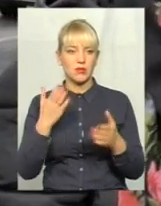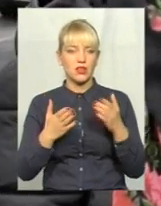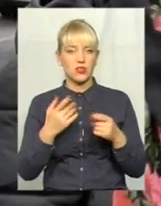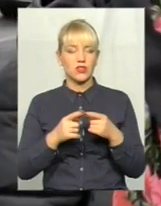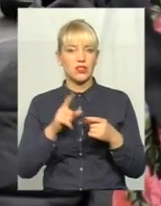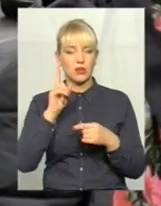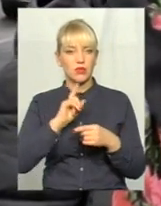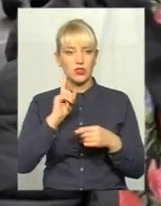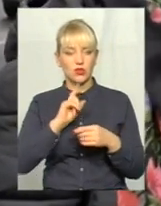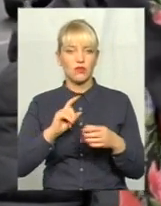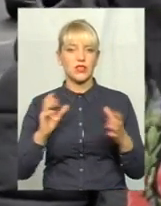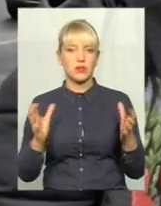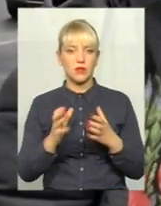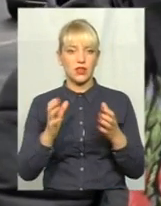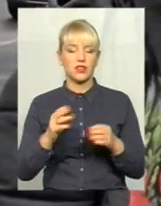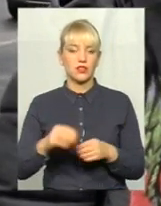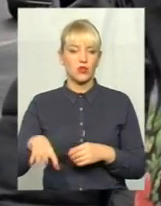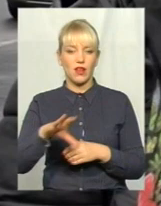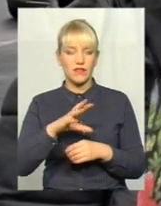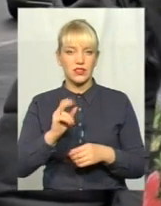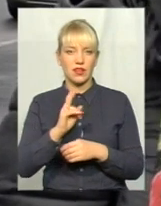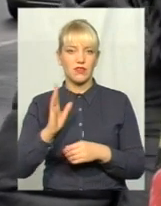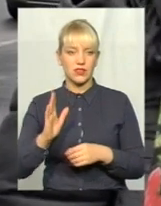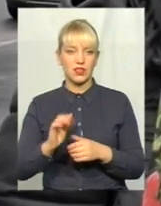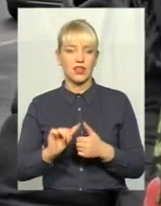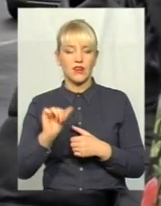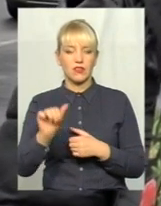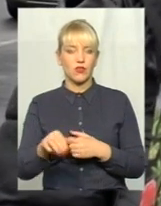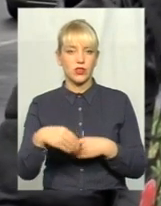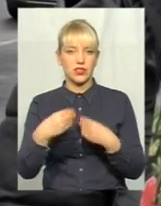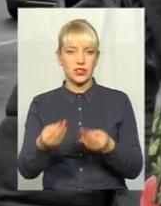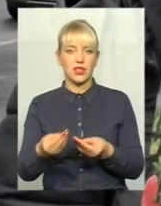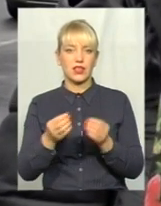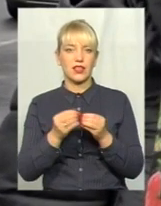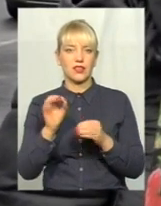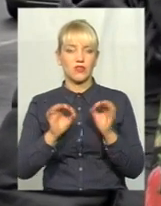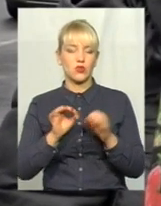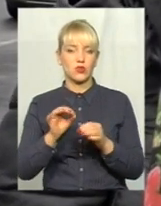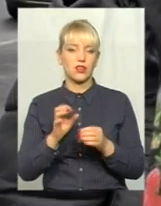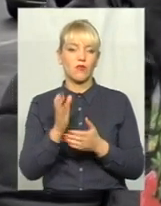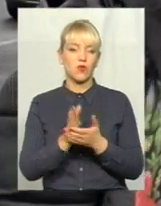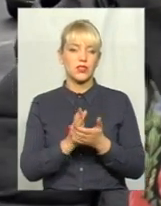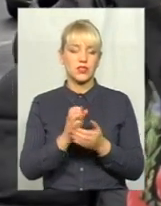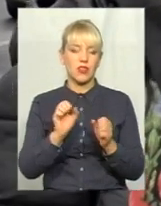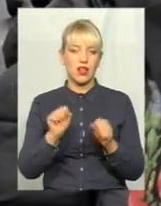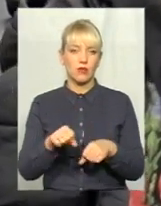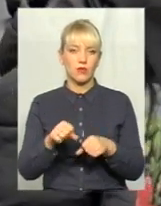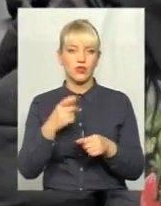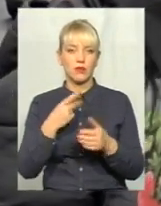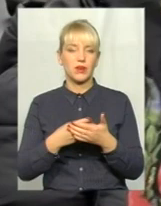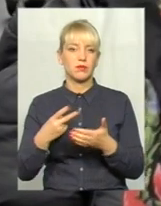тимчасове зберігання, то на всі квартири відводиться 10%. Функціонально можна передбачати і